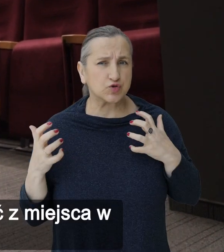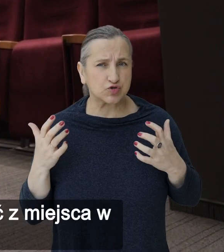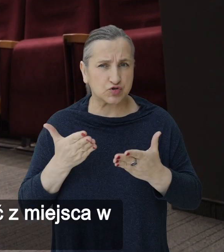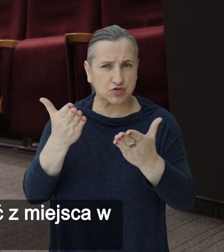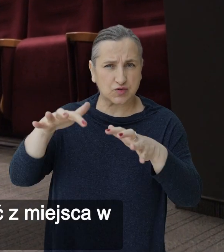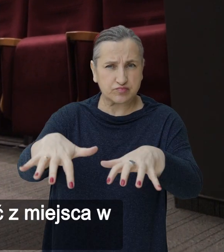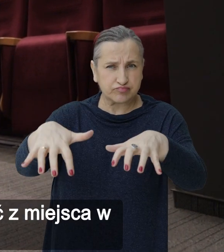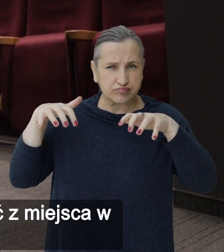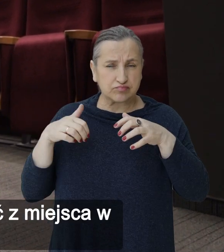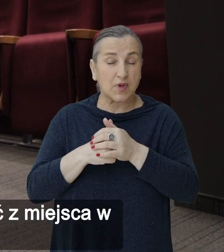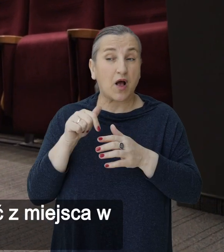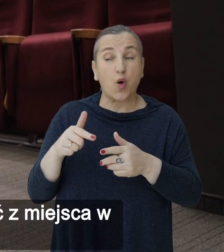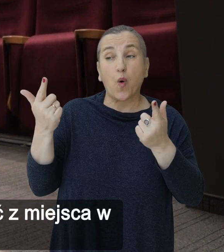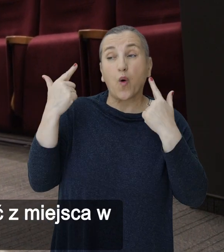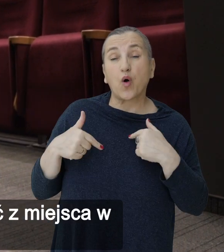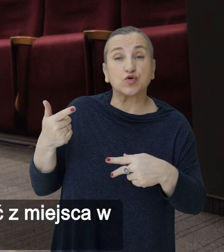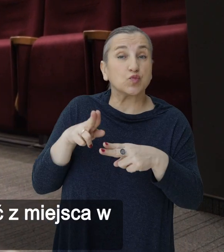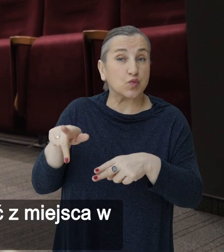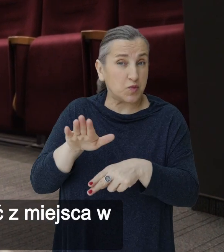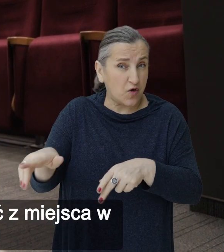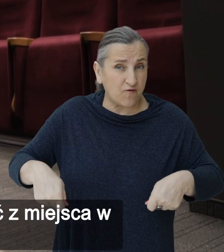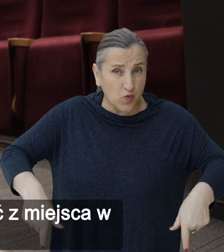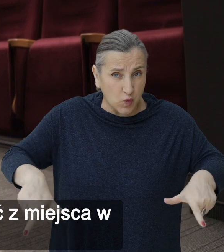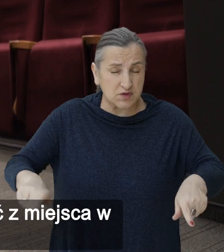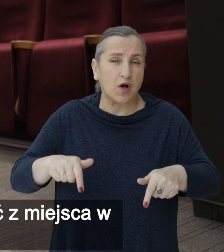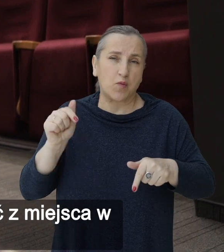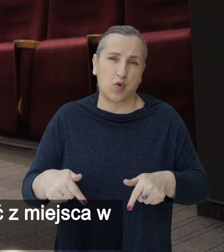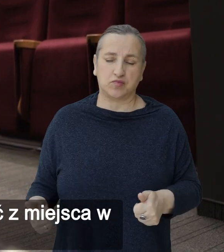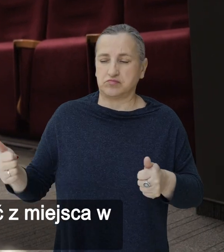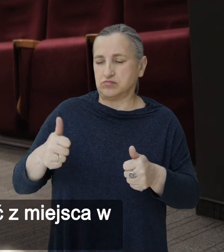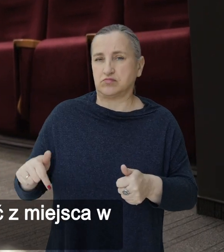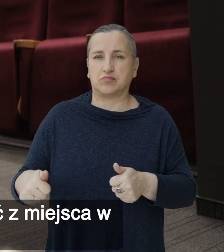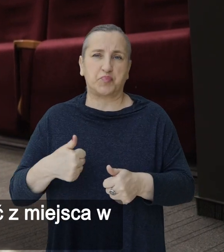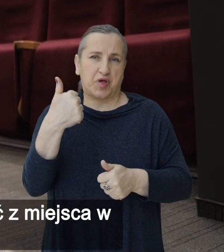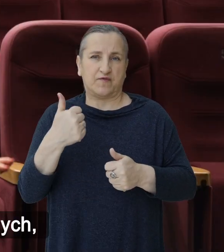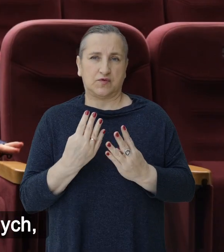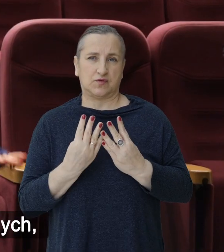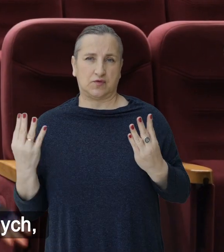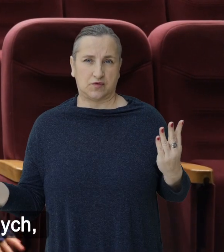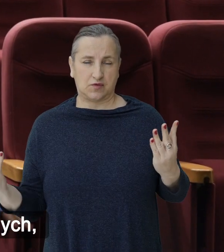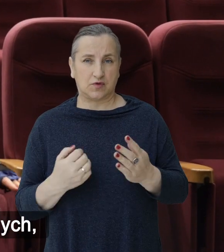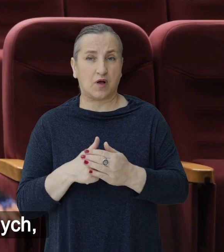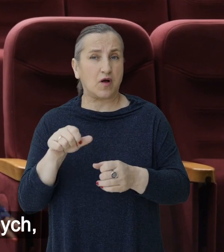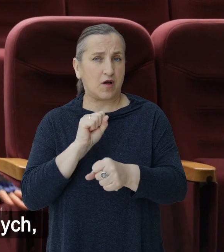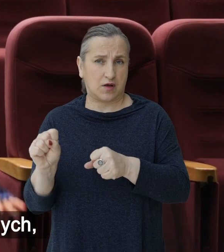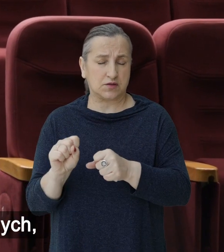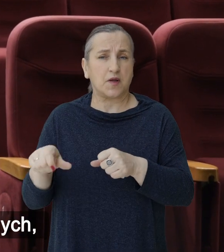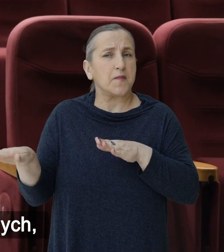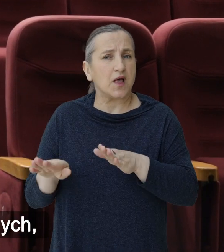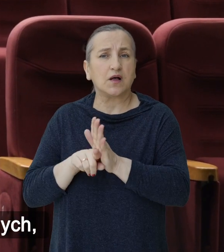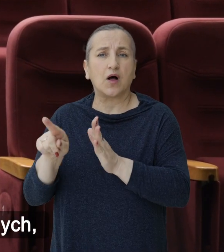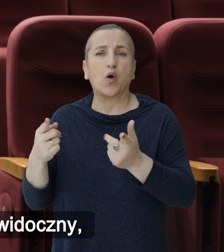a osoba, która jest na wózku może skorzystać z miejsca w pierwszym rzędzie. Są miejsca dla osób